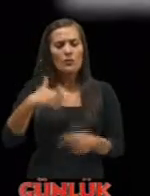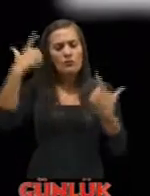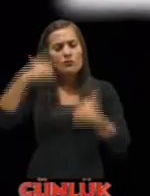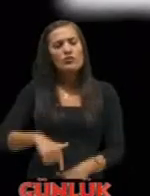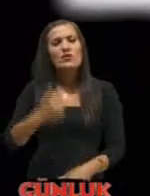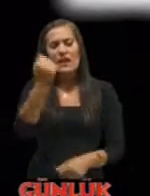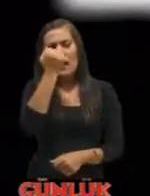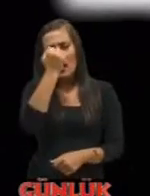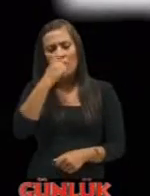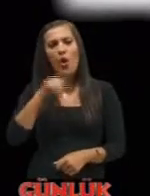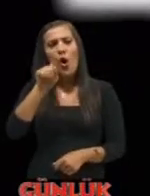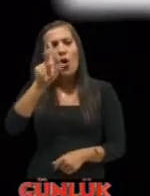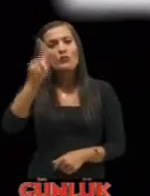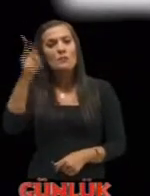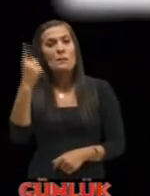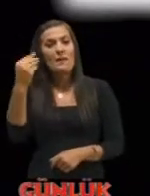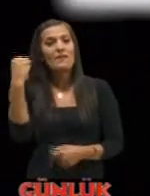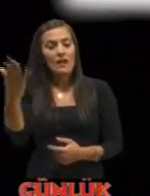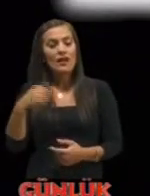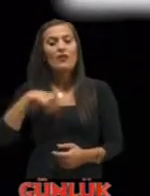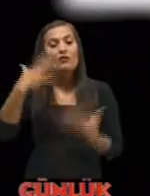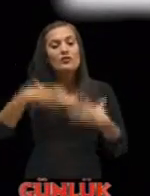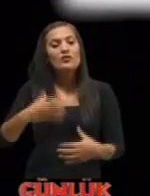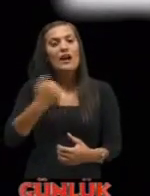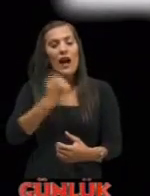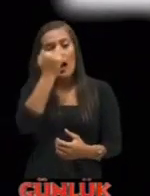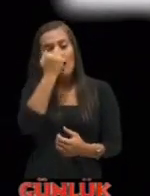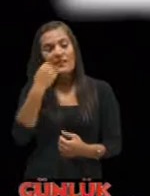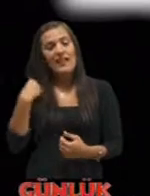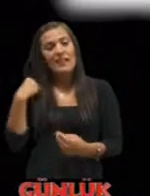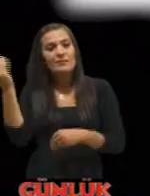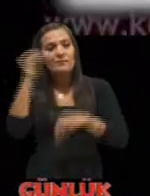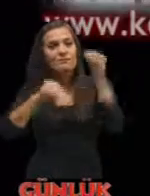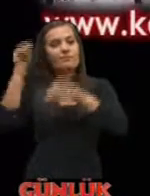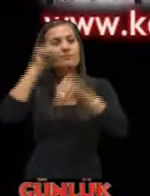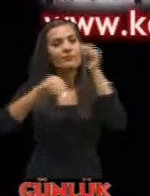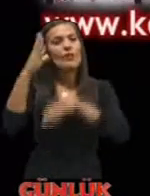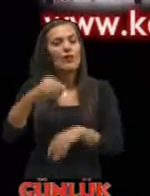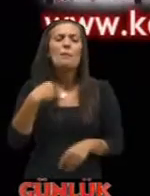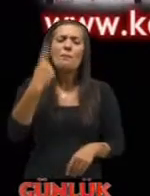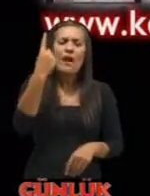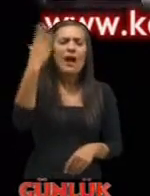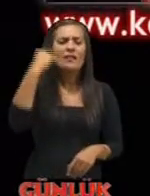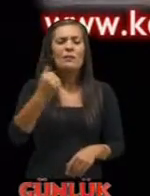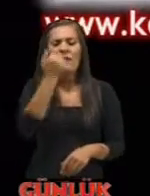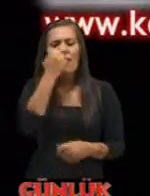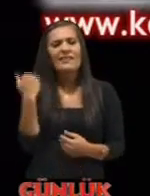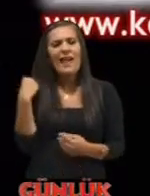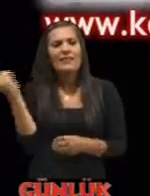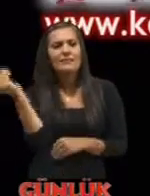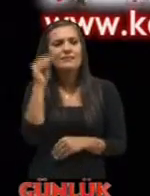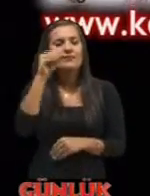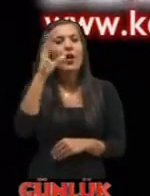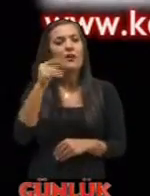kanın 13'te 1'ini verdiğinizde vücut onun yerine yeni kan hücreleri yapar yani vücudunuz bir anlamda yenilenmiş olur bir de